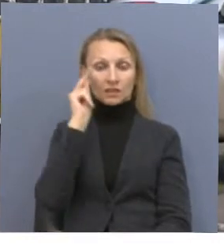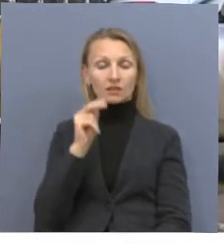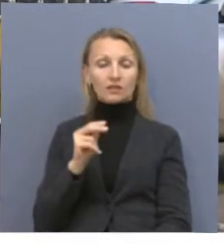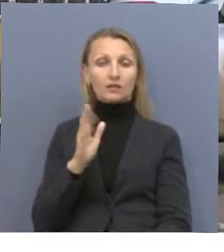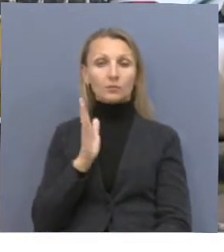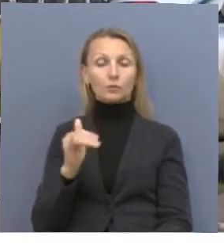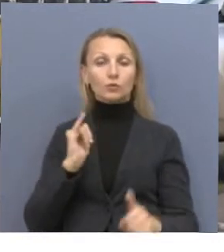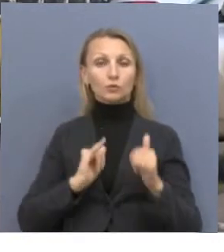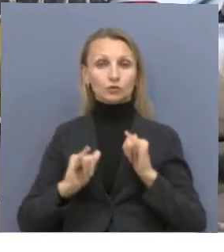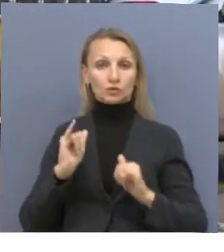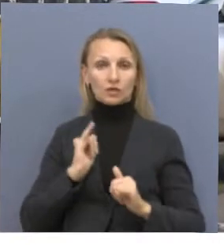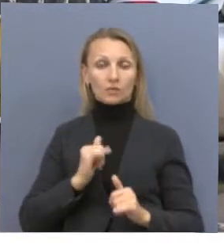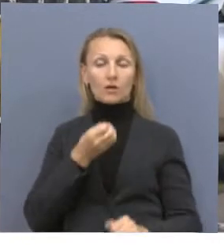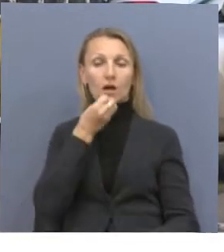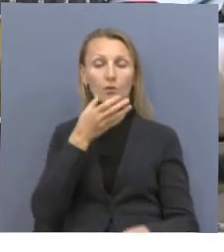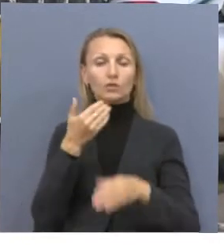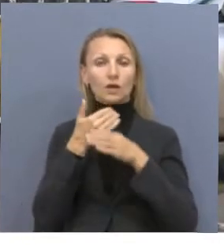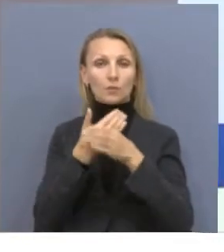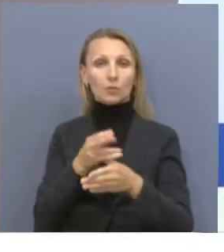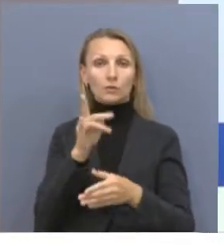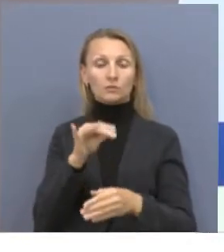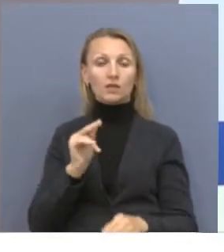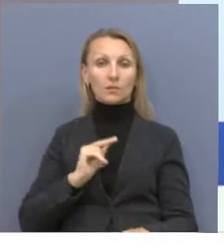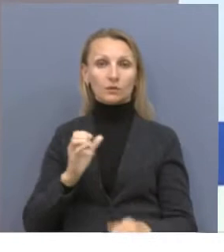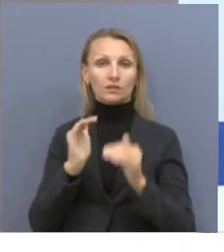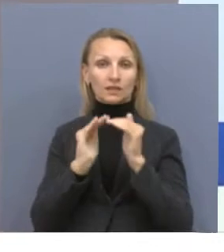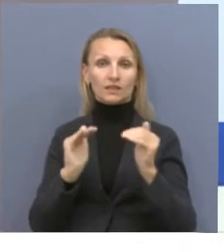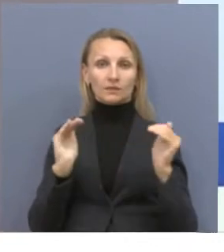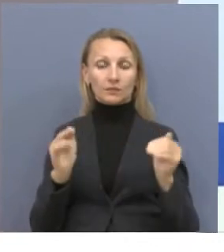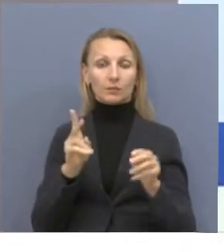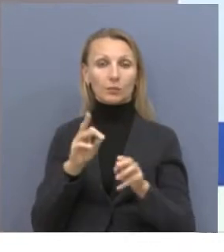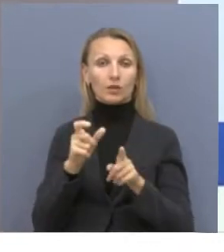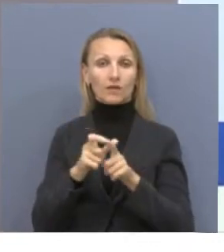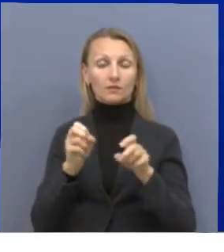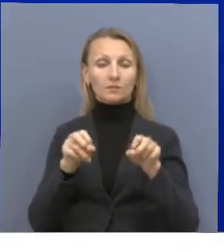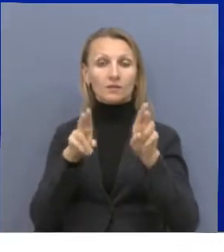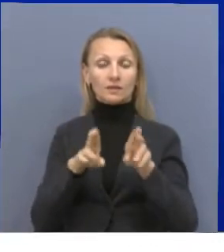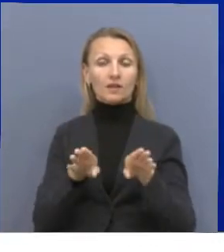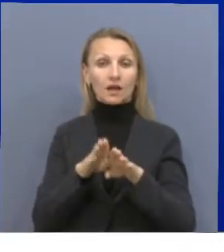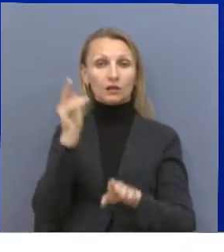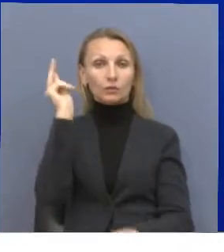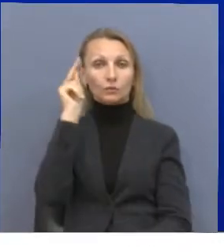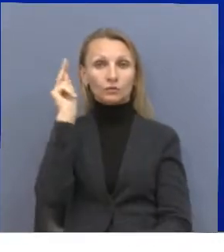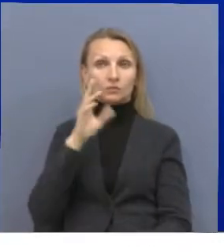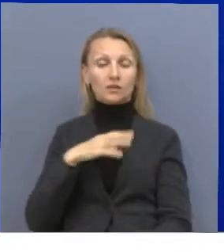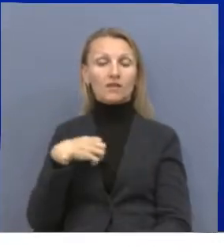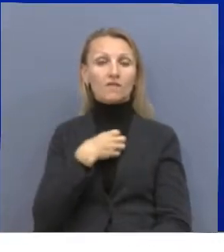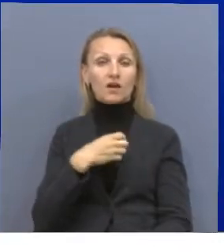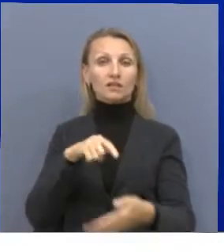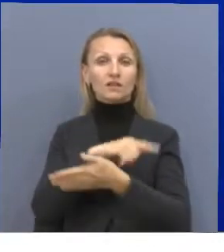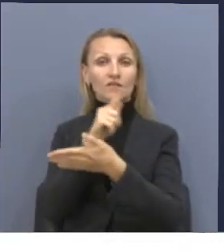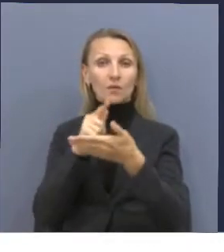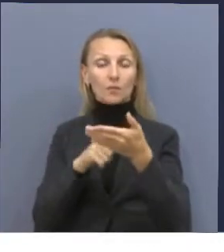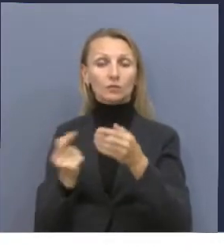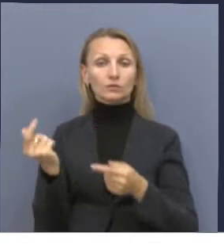хорошим подспорьем при работе со школьниками. По словам специалистов, на данных курсах также рассмотрен один из важных вопросов –